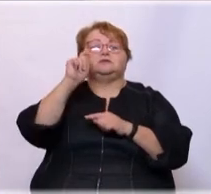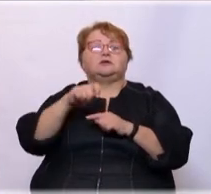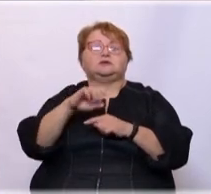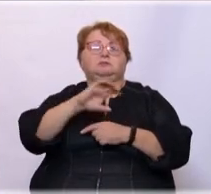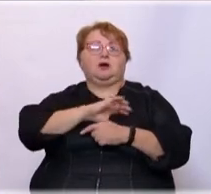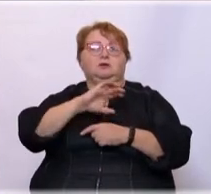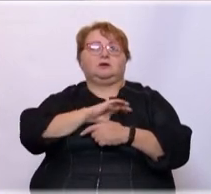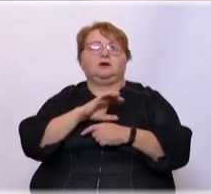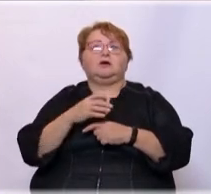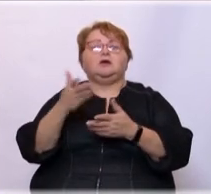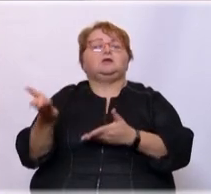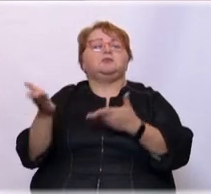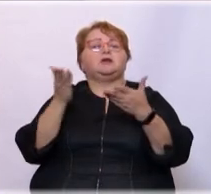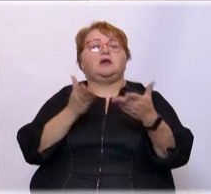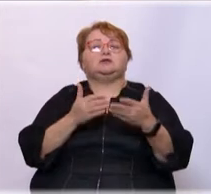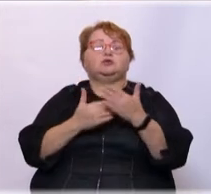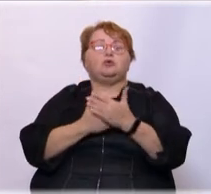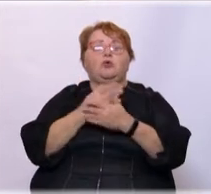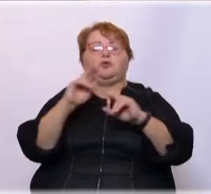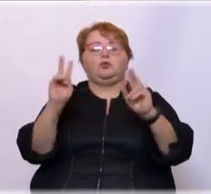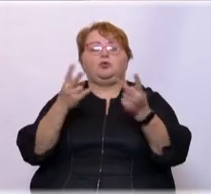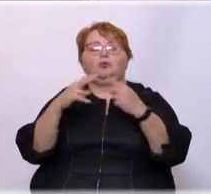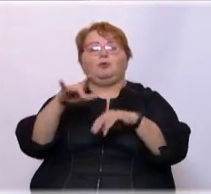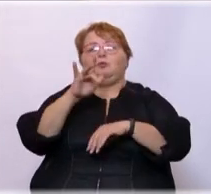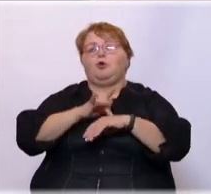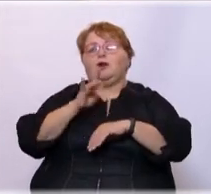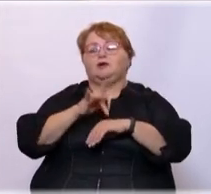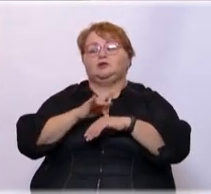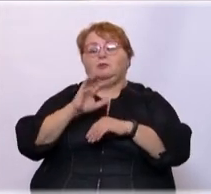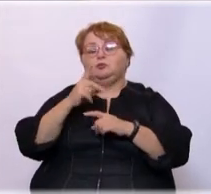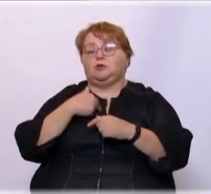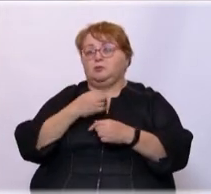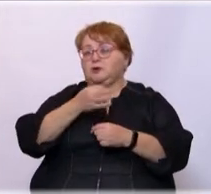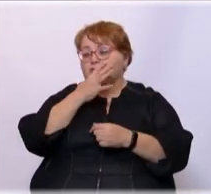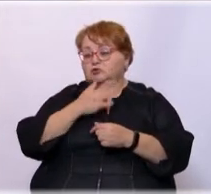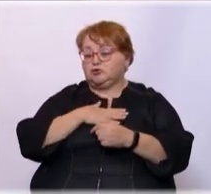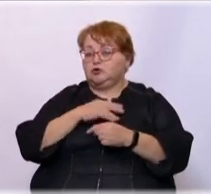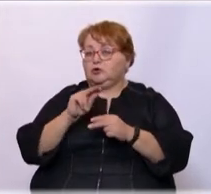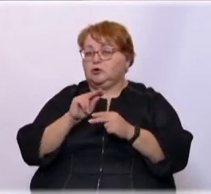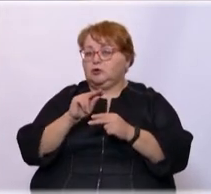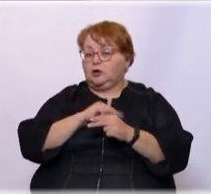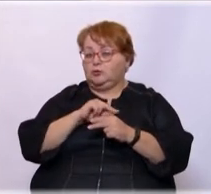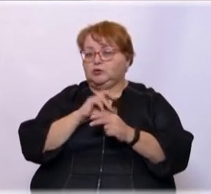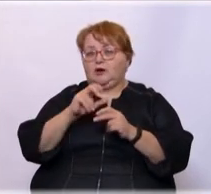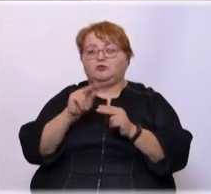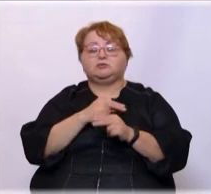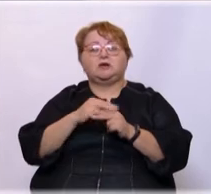пригласил создать новый клуб болельщиков, поскольку ему понравилась наша работа как воспитательная работа.